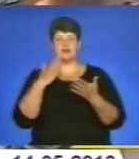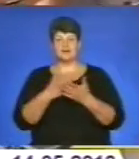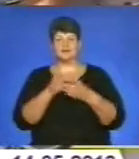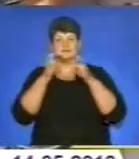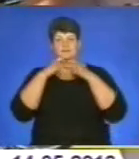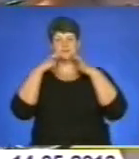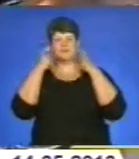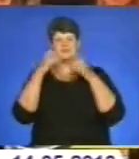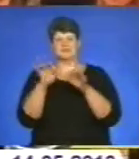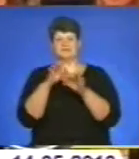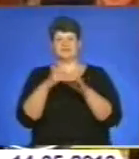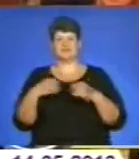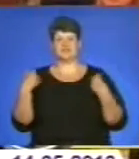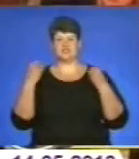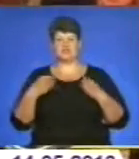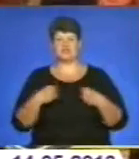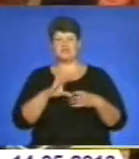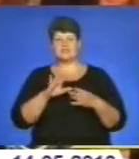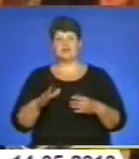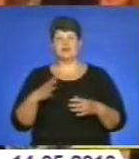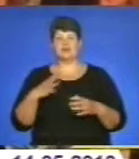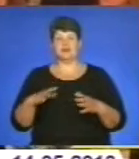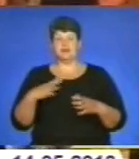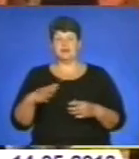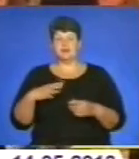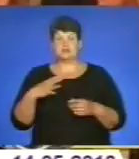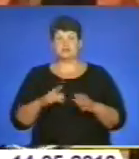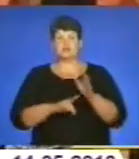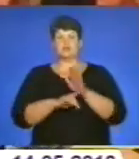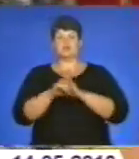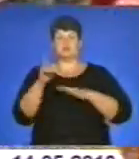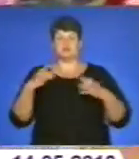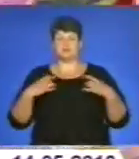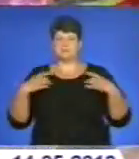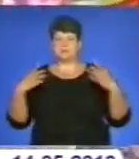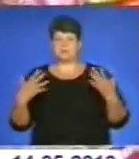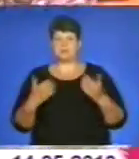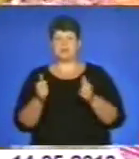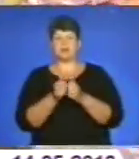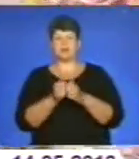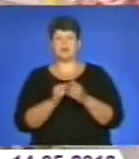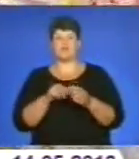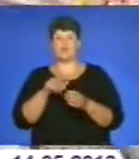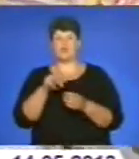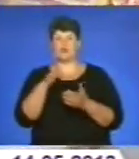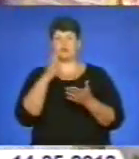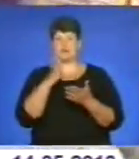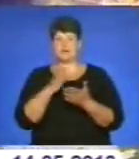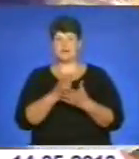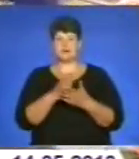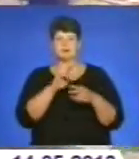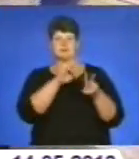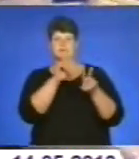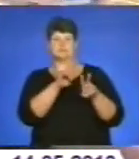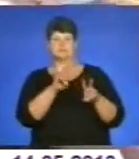барвисті вишиванки. Усі з нетерпінням очікують початку урочистостей. Біля входу у портер присутні оглядають